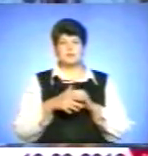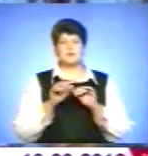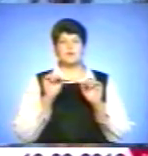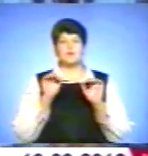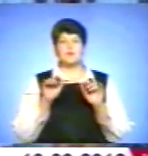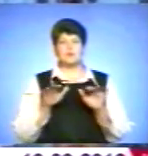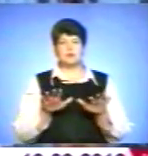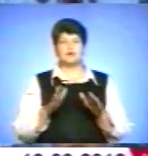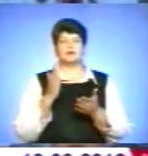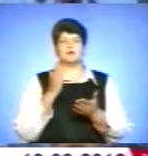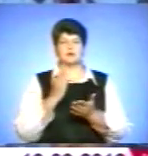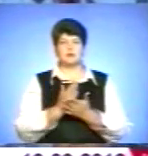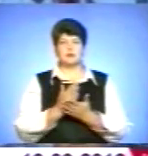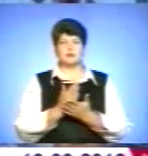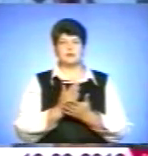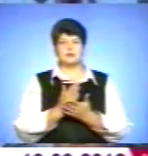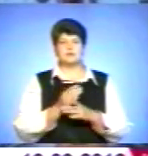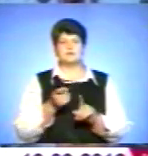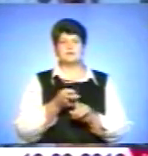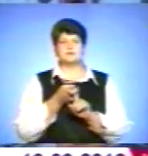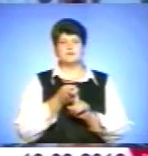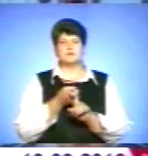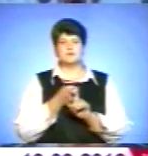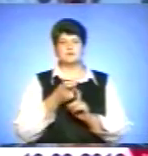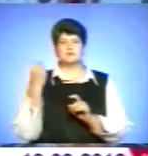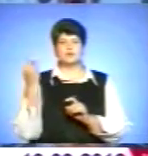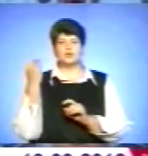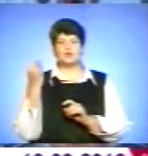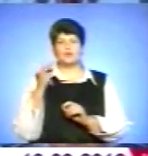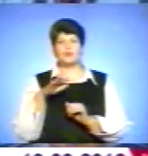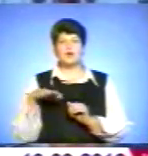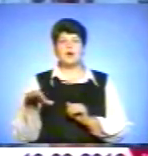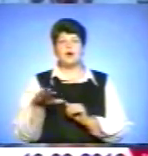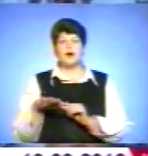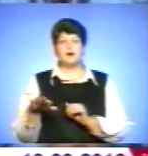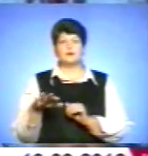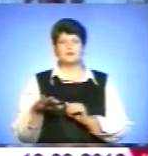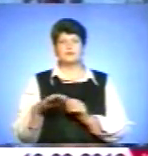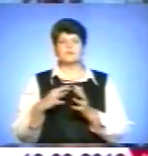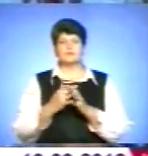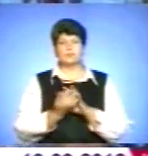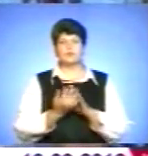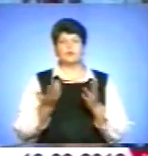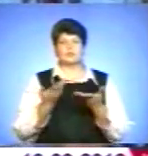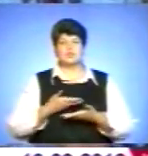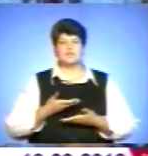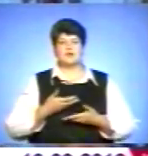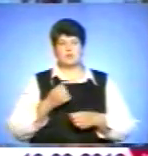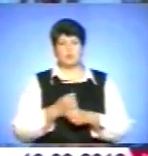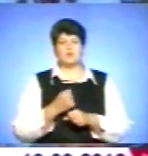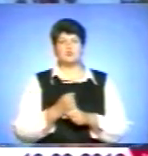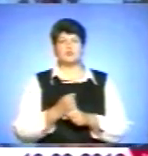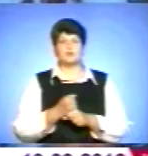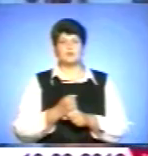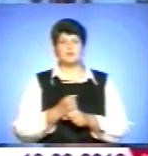відбувається пов'язана з історією краю, на якому ми живемо, на якому ми працюємо